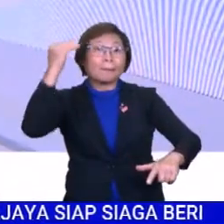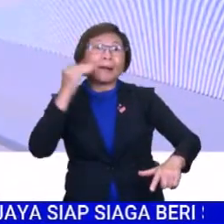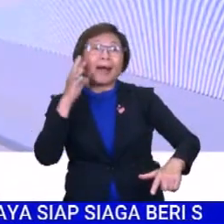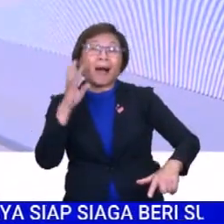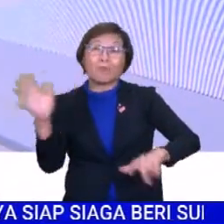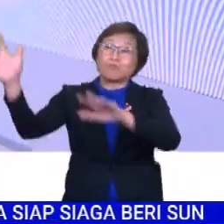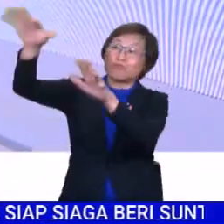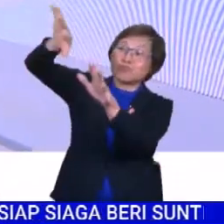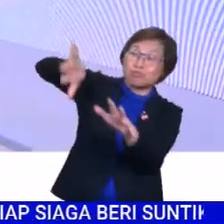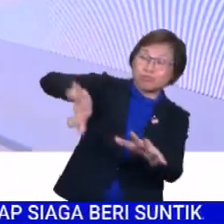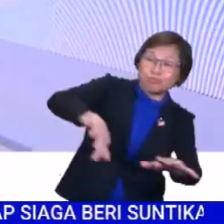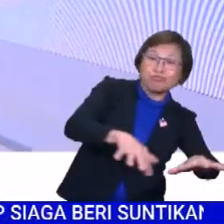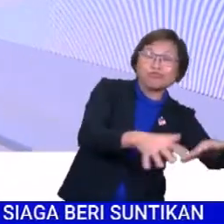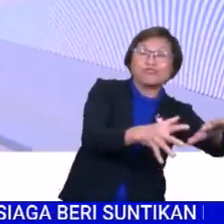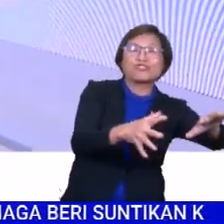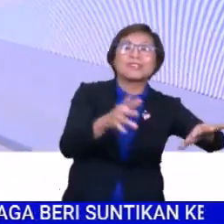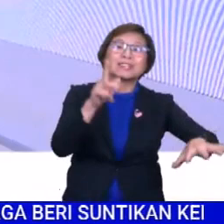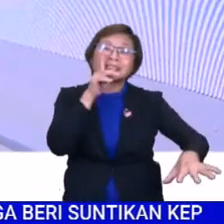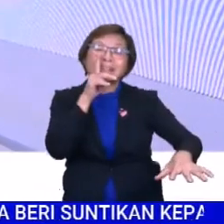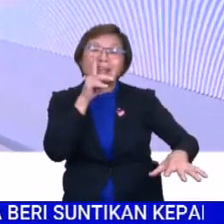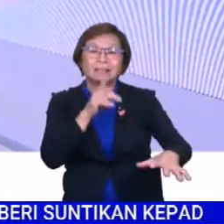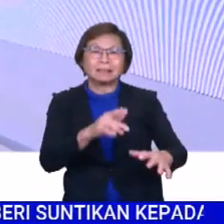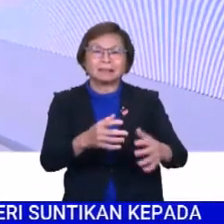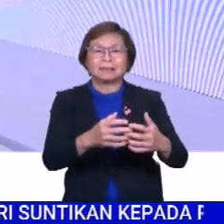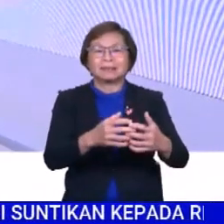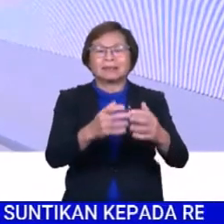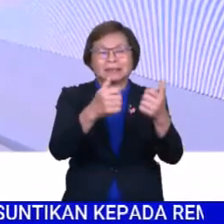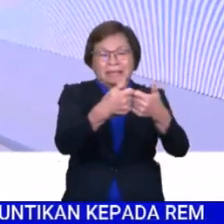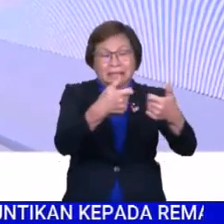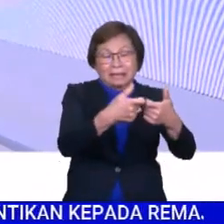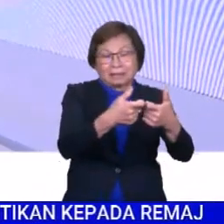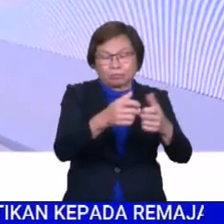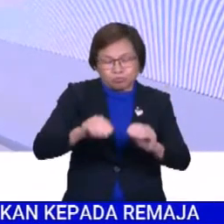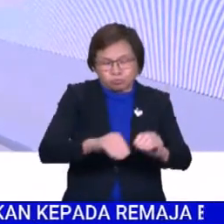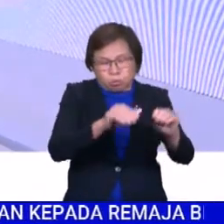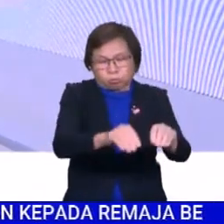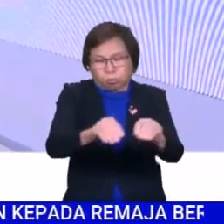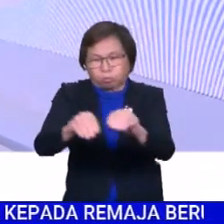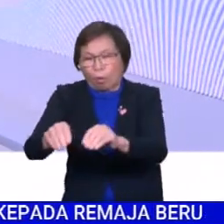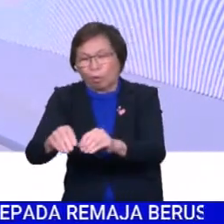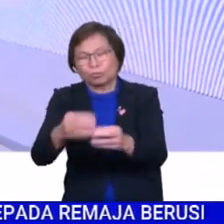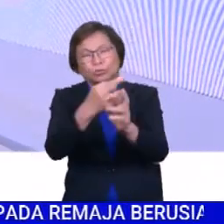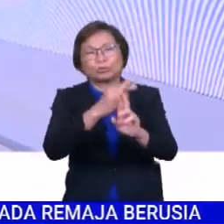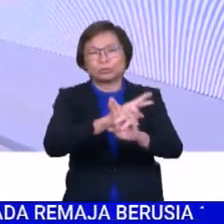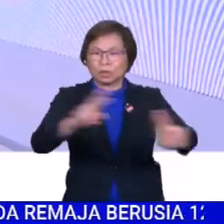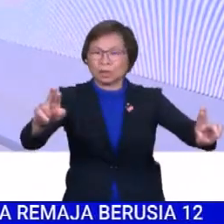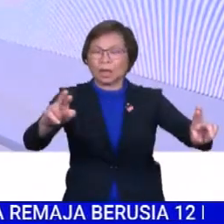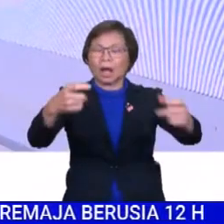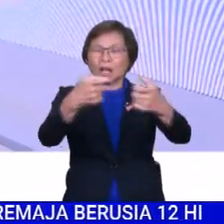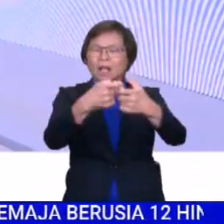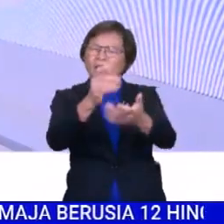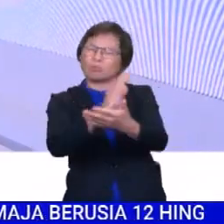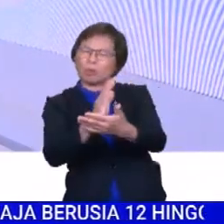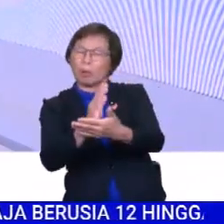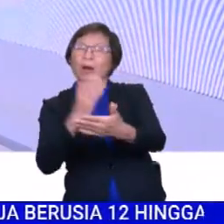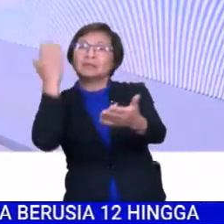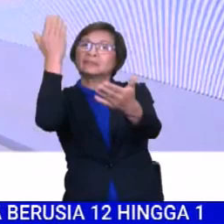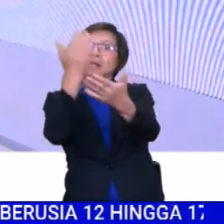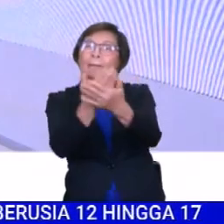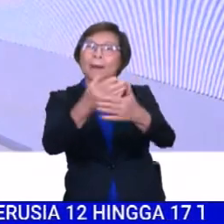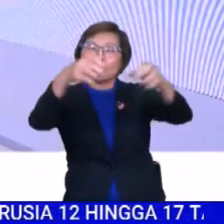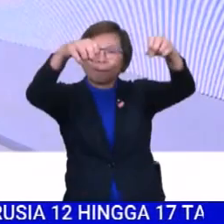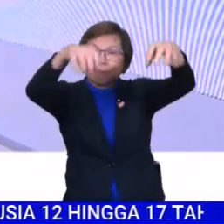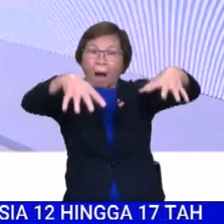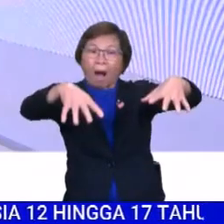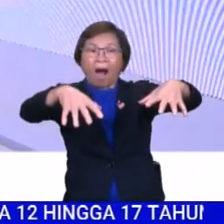Gunung Jerai di Kedah. Jana kuasa bergerak turut disediakan untuk membekalkan elektrik sementara sehingga bekalan elektrik